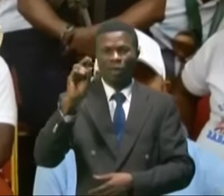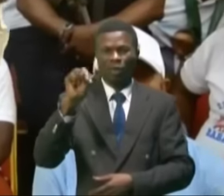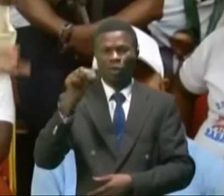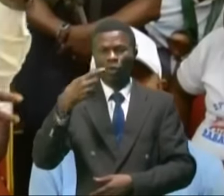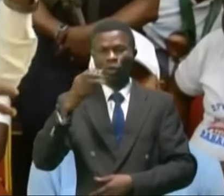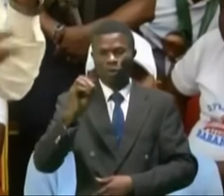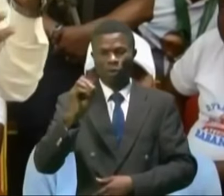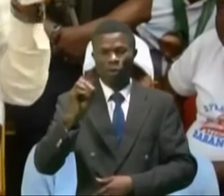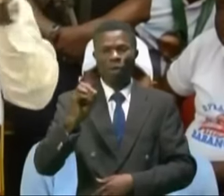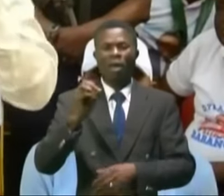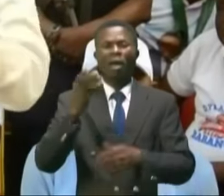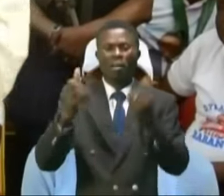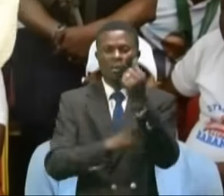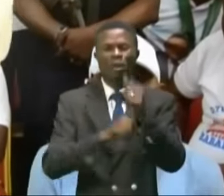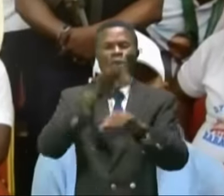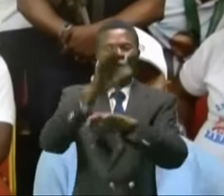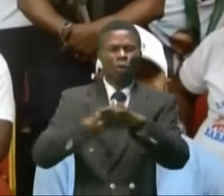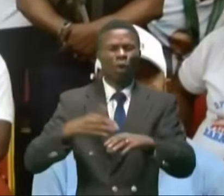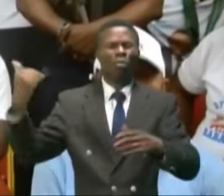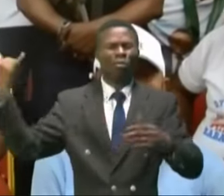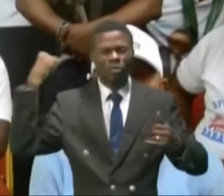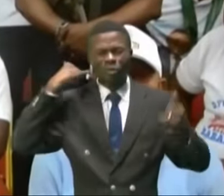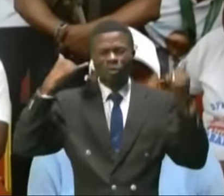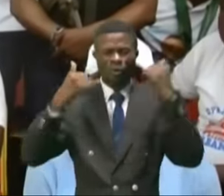batu bazalaki koubenga akoulouba balobi,